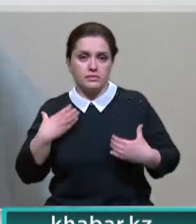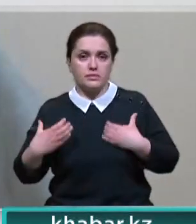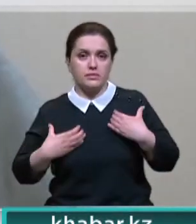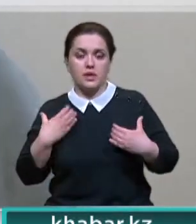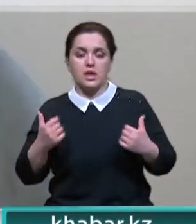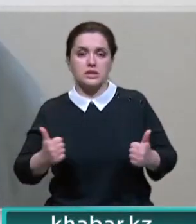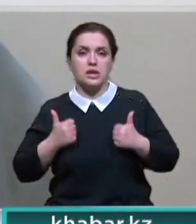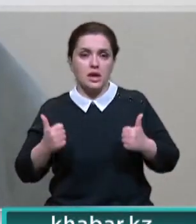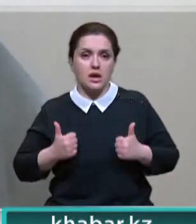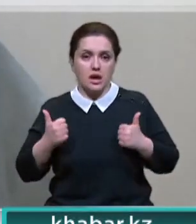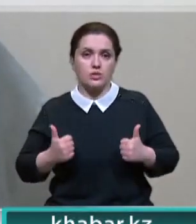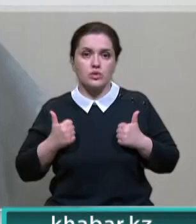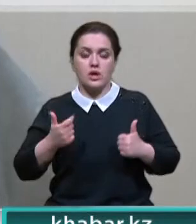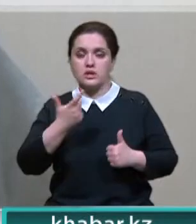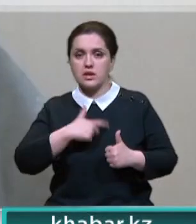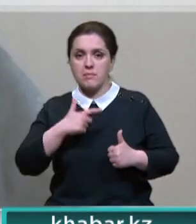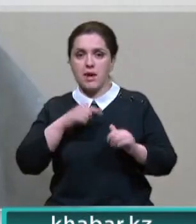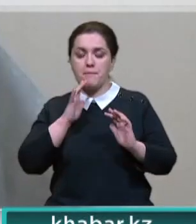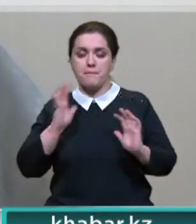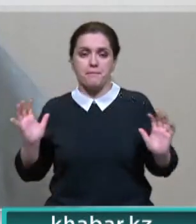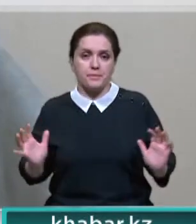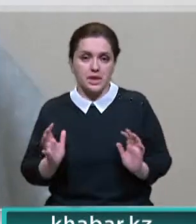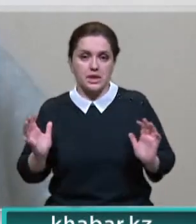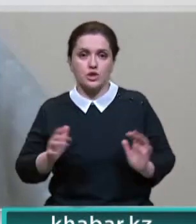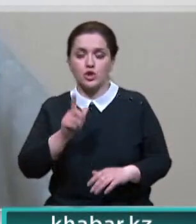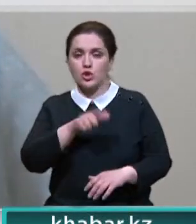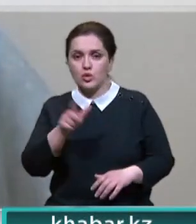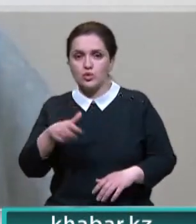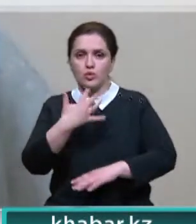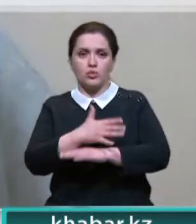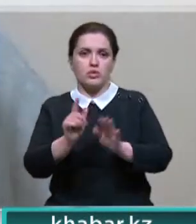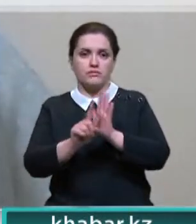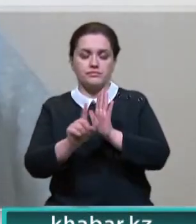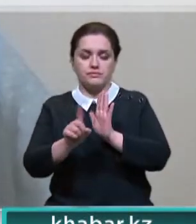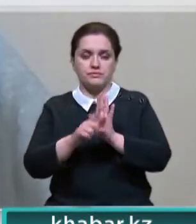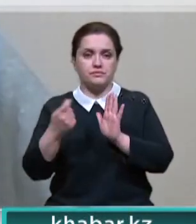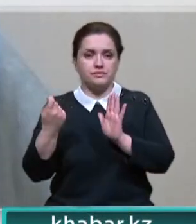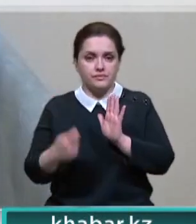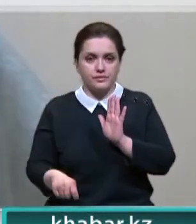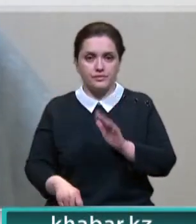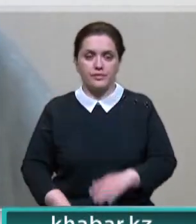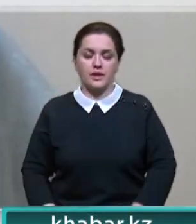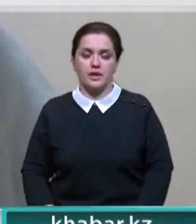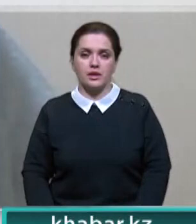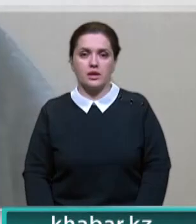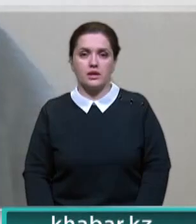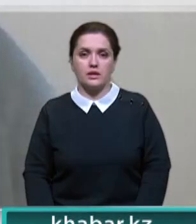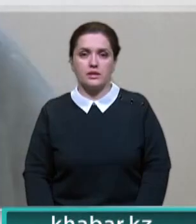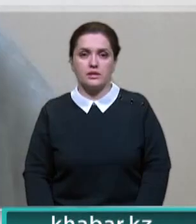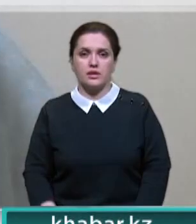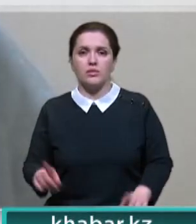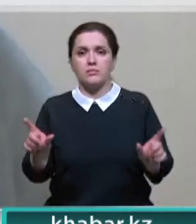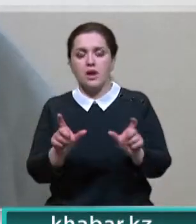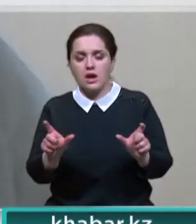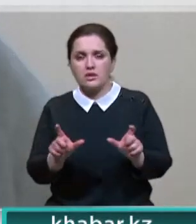стараются максимум себя беречь. И люди просто лишний раз на улицу даже не выходят. Мы даже в